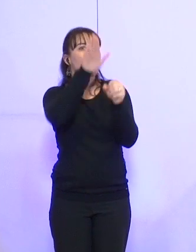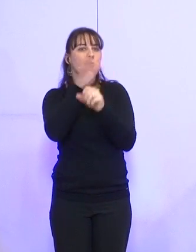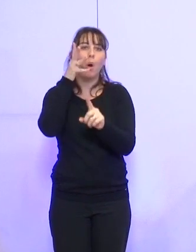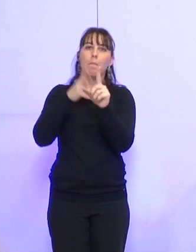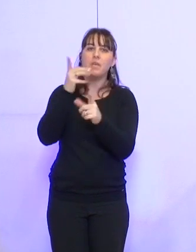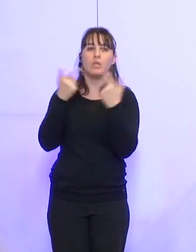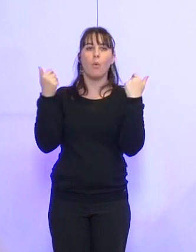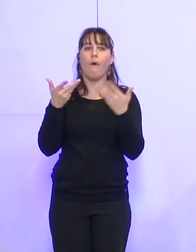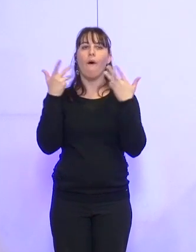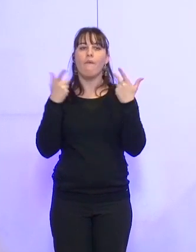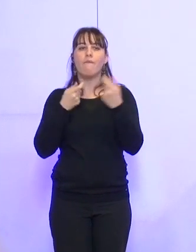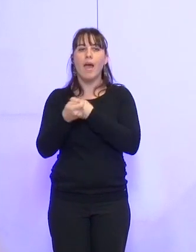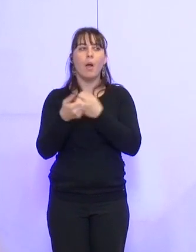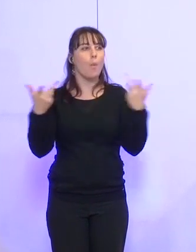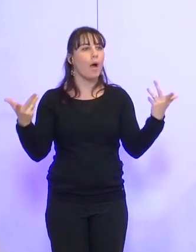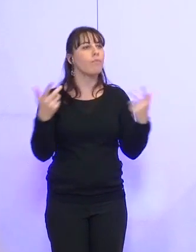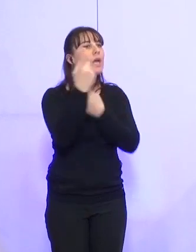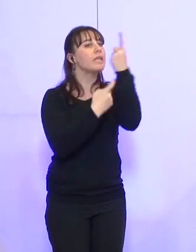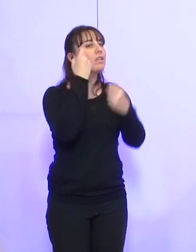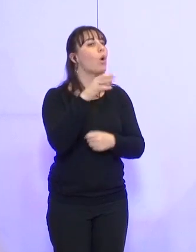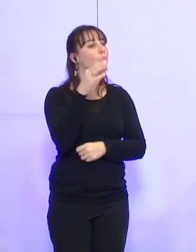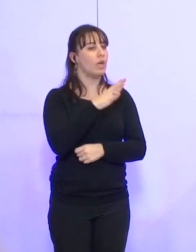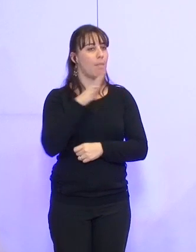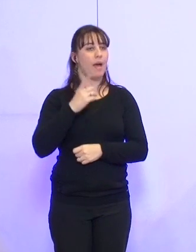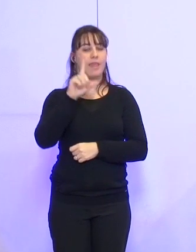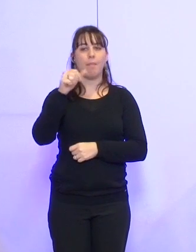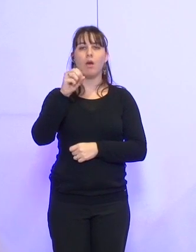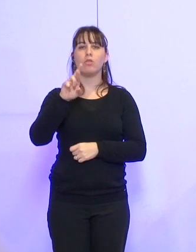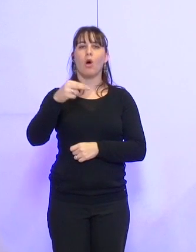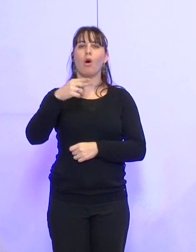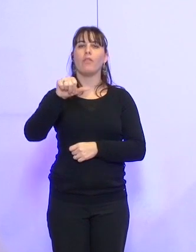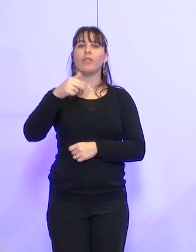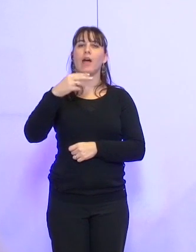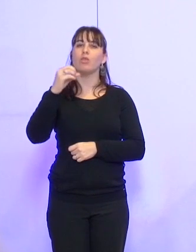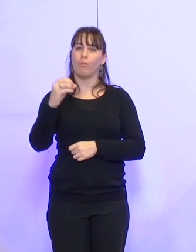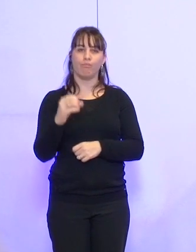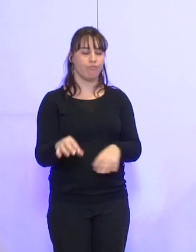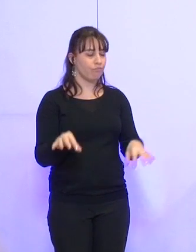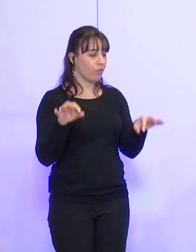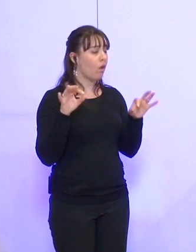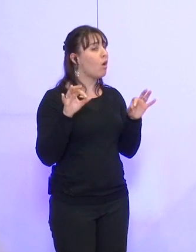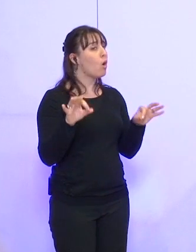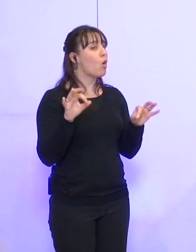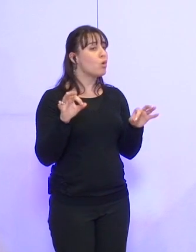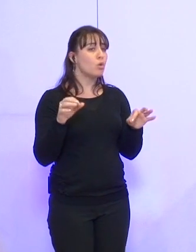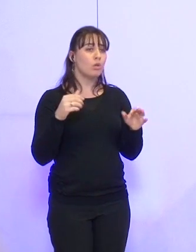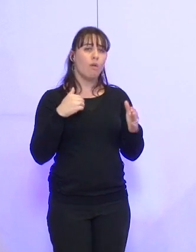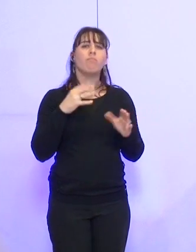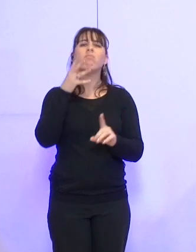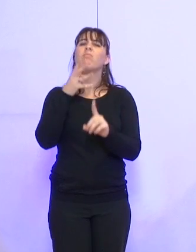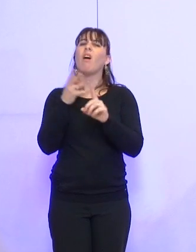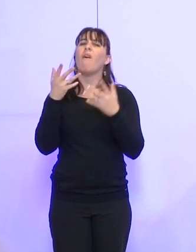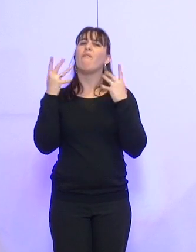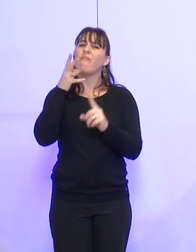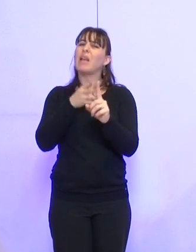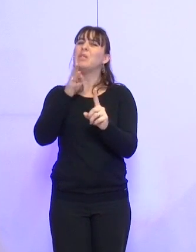Y a-t-il des questions ? Madame Dornano. Oui, en ayant regardé la frais de mission des élus,